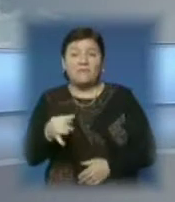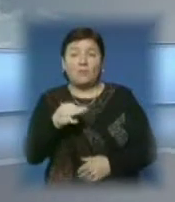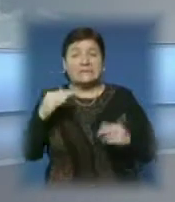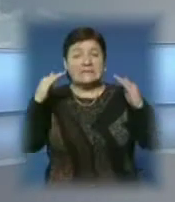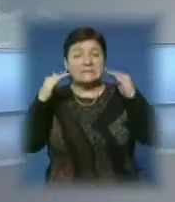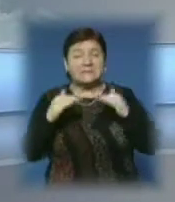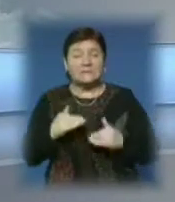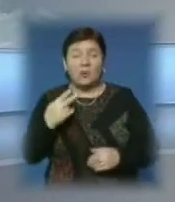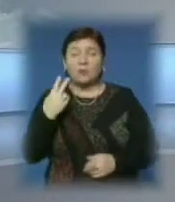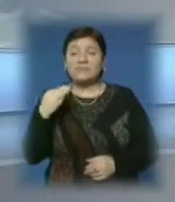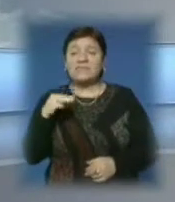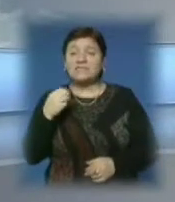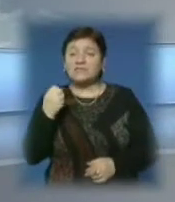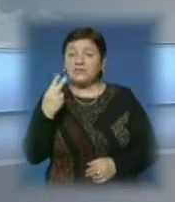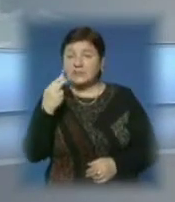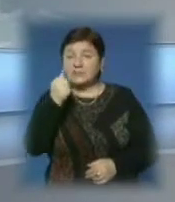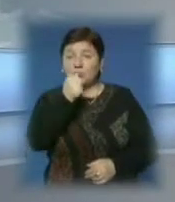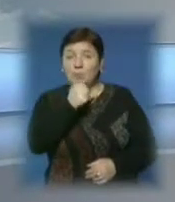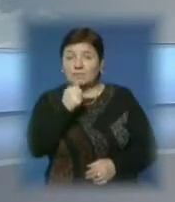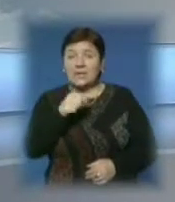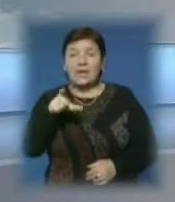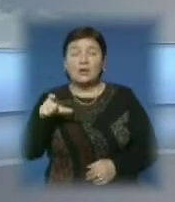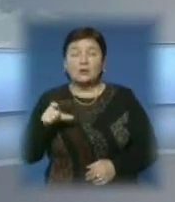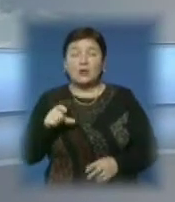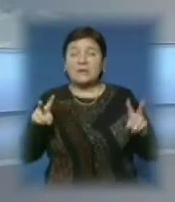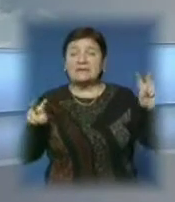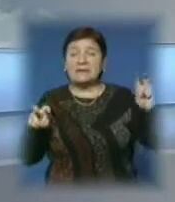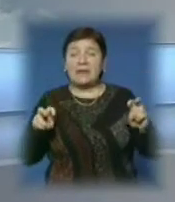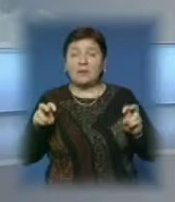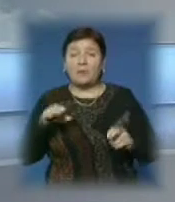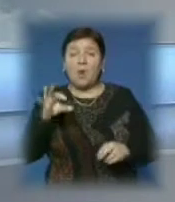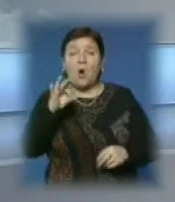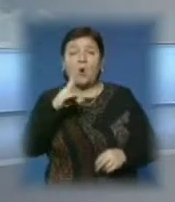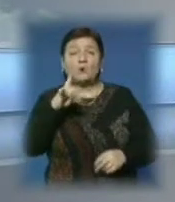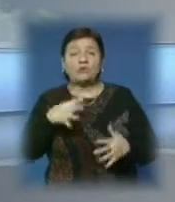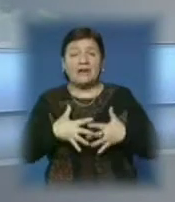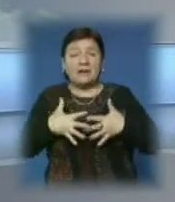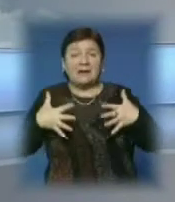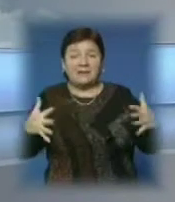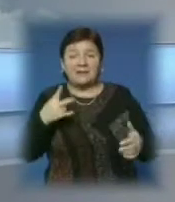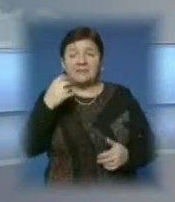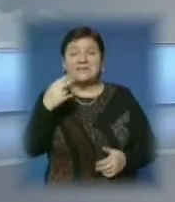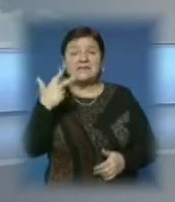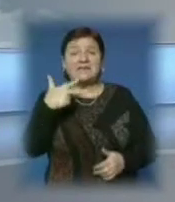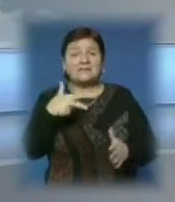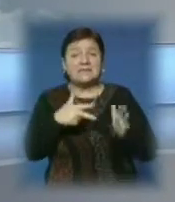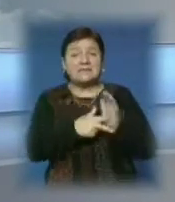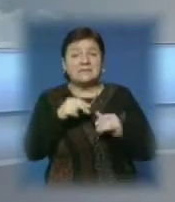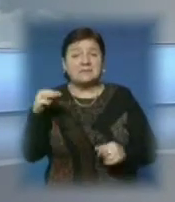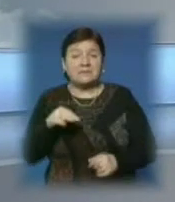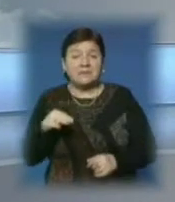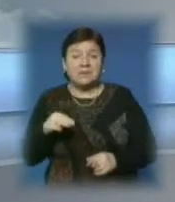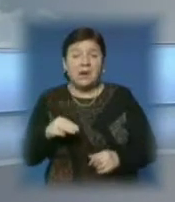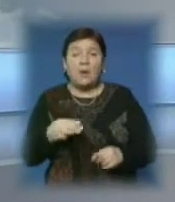знизився. У 2012 році людей із діагнозом ожиріння налічувалося 238 тисяч. Проблема